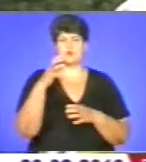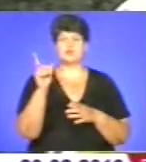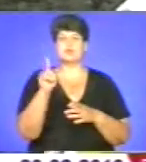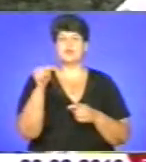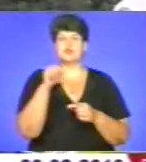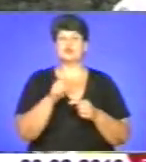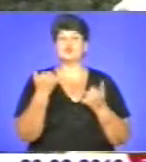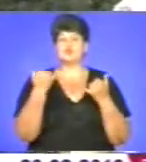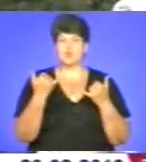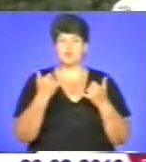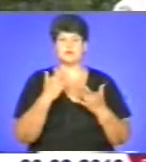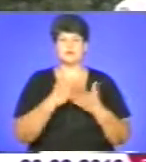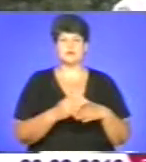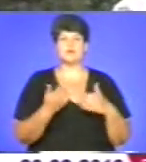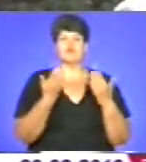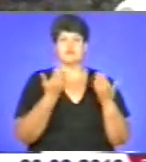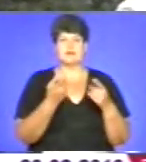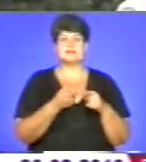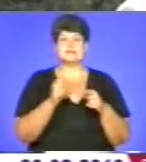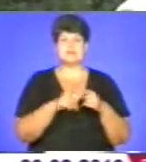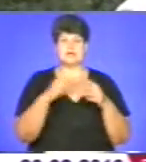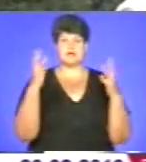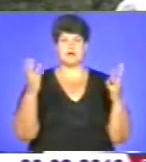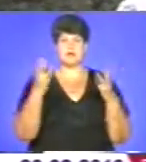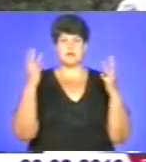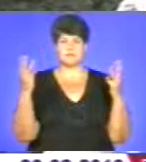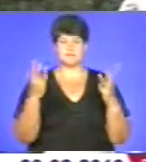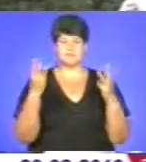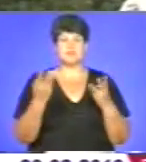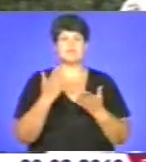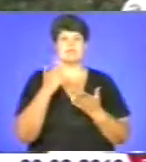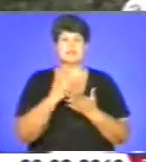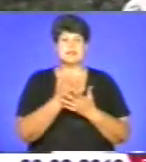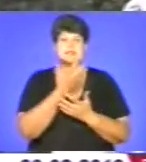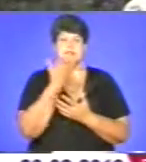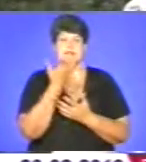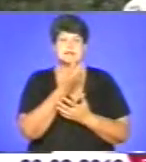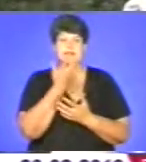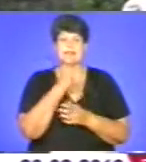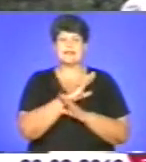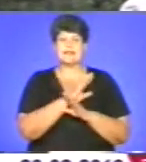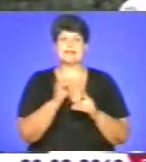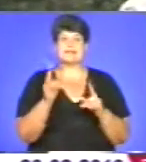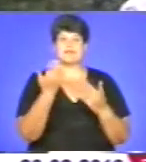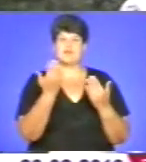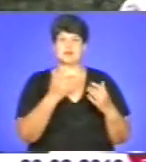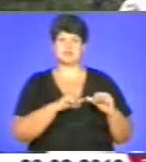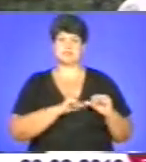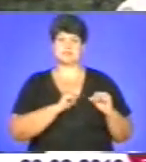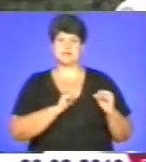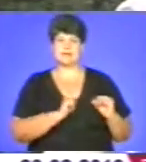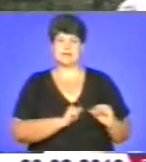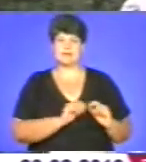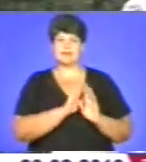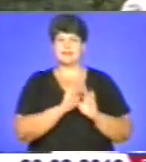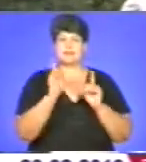сьогодні прийде до вас, цей голубий вогник природного газу, він зігріє не тільки ваші серця, не тільки